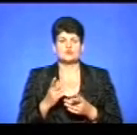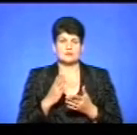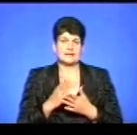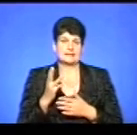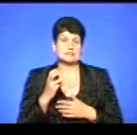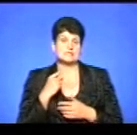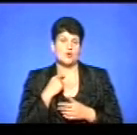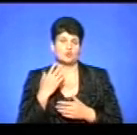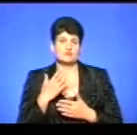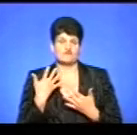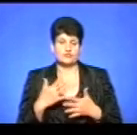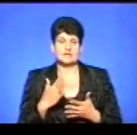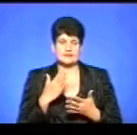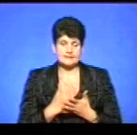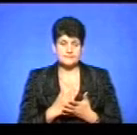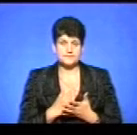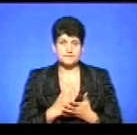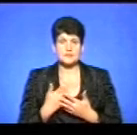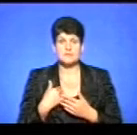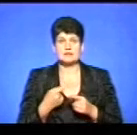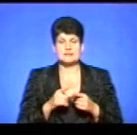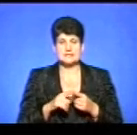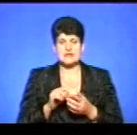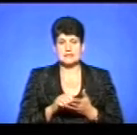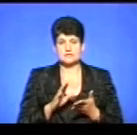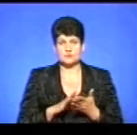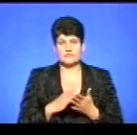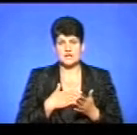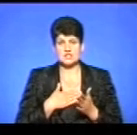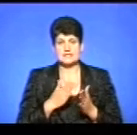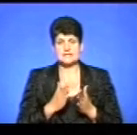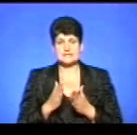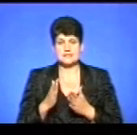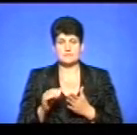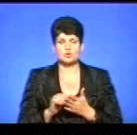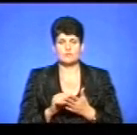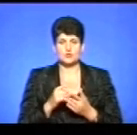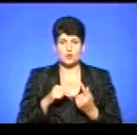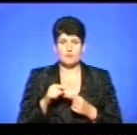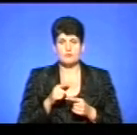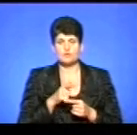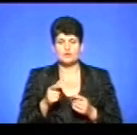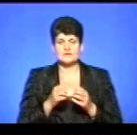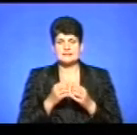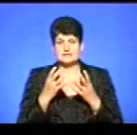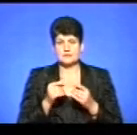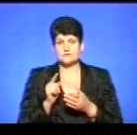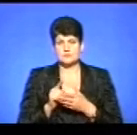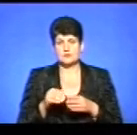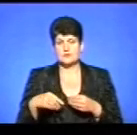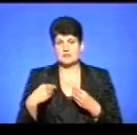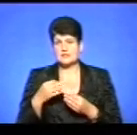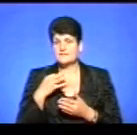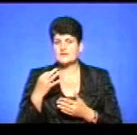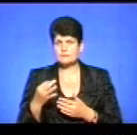голосів, навіть якщо це раніше, ніж 30 днів, ми цю петицію реєструємо в нашій системі документообігу, і впродовж 10 робочих днів зобов'язані надати автору